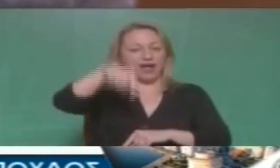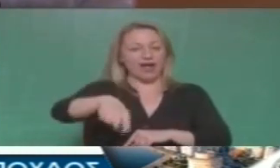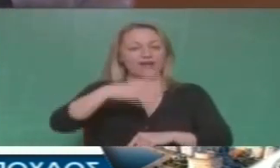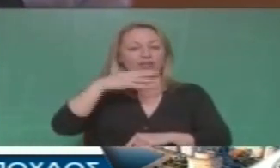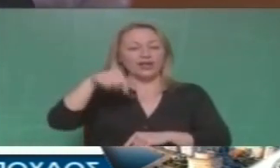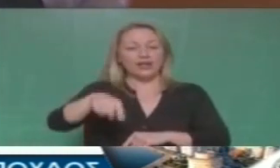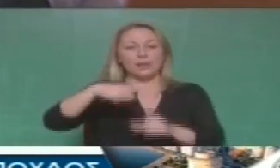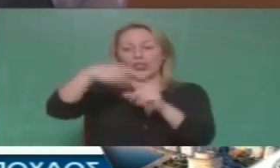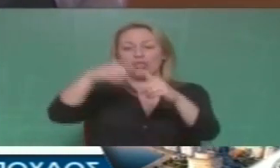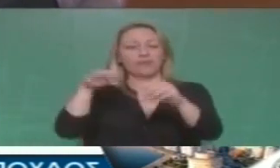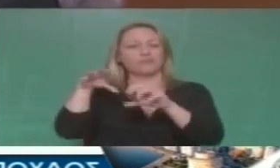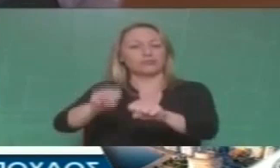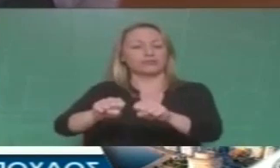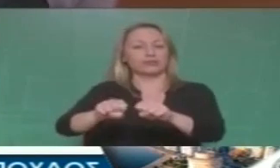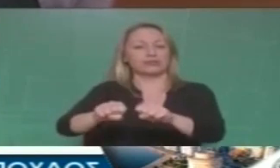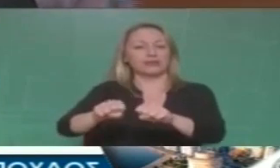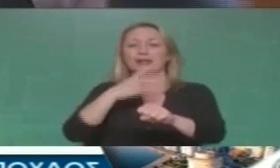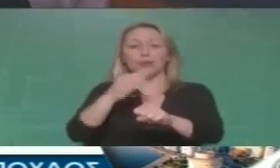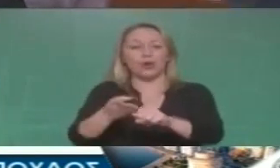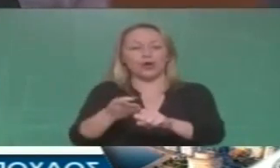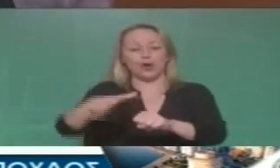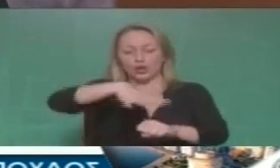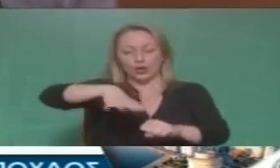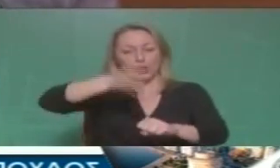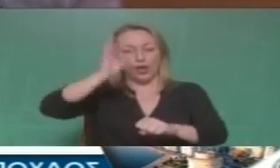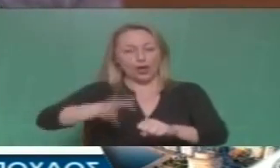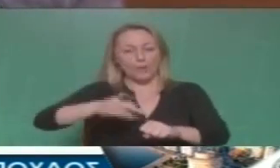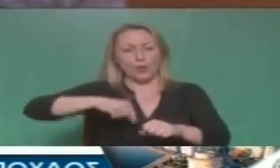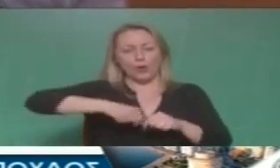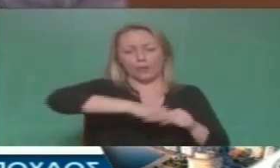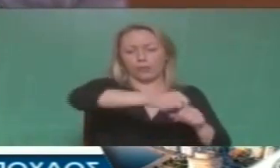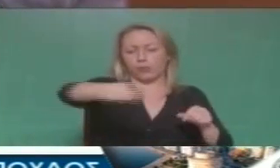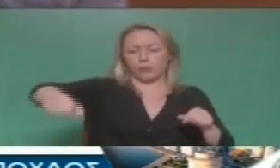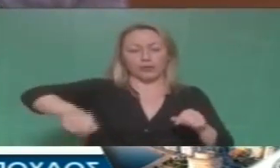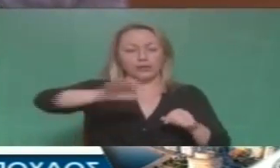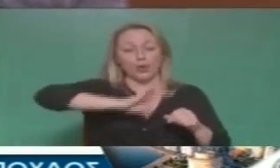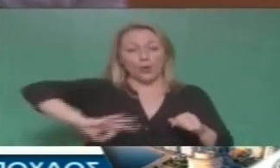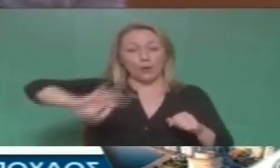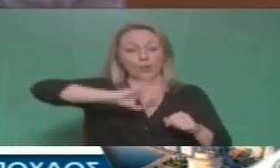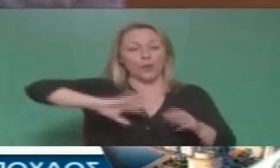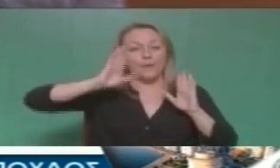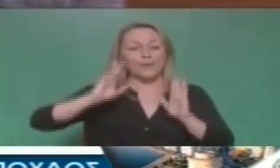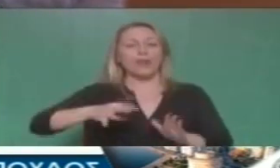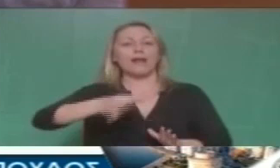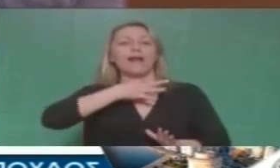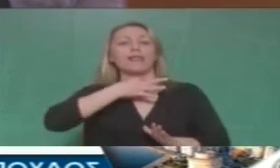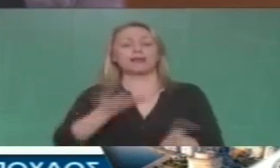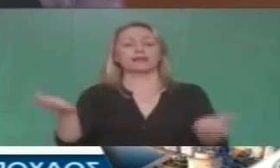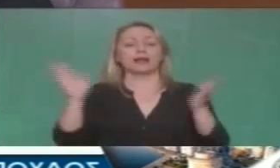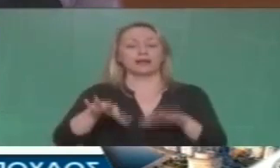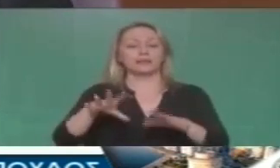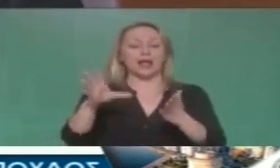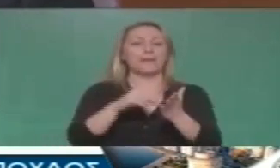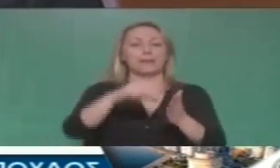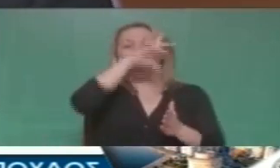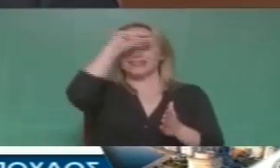αυτόν τον δωροφωνικό μηχανισμό ενώ μπορεί να εξυπηρετήσει με την έκταση και με τη θέση του τεράστιες ανάγκες της πόλης για παράδειγμα